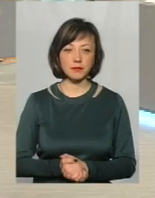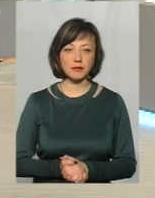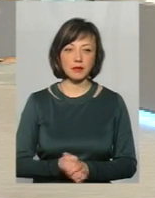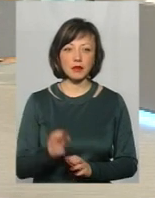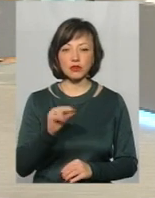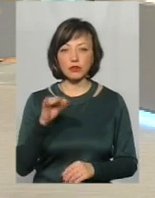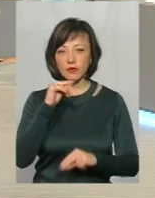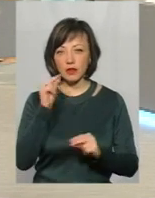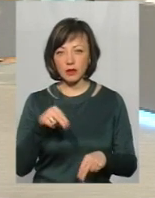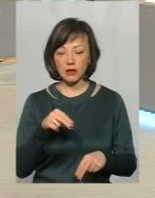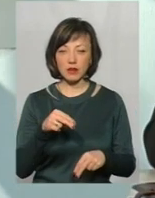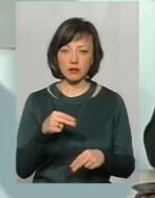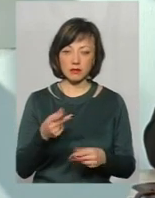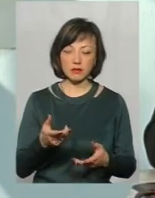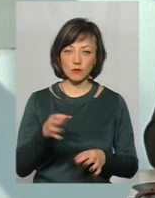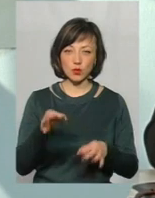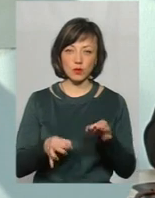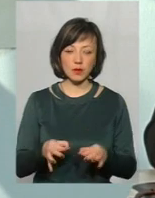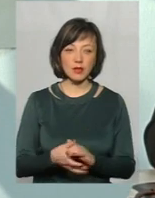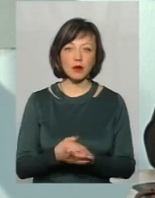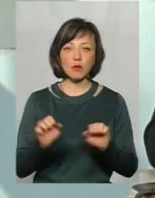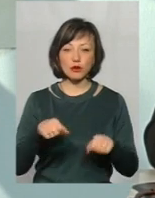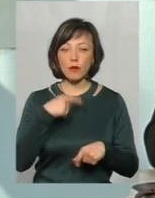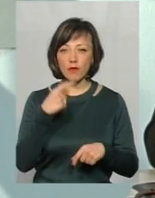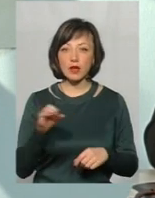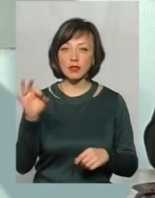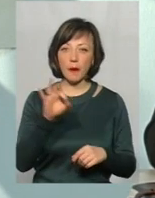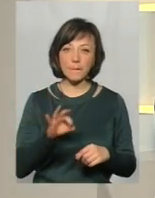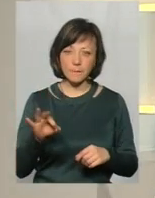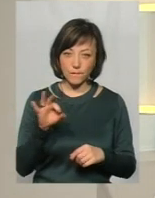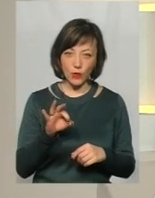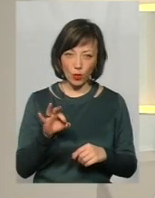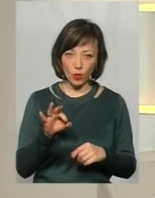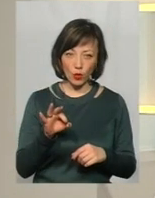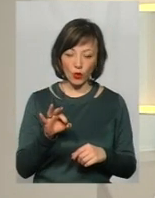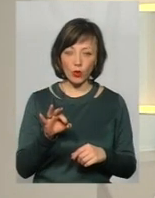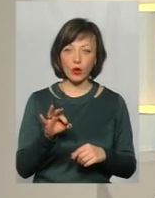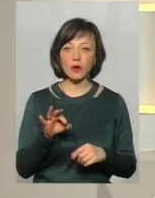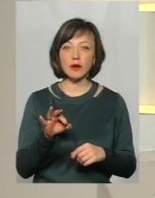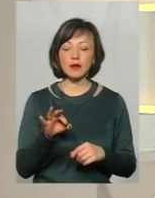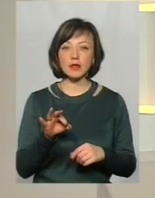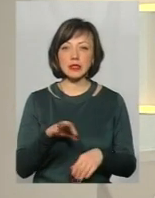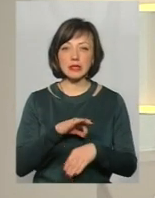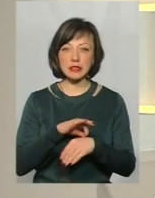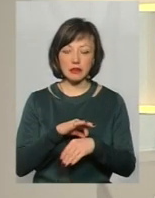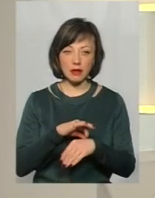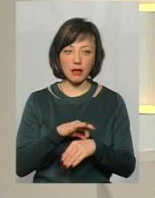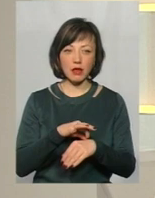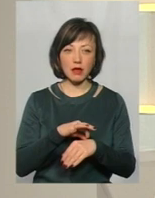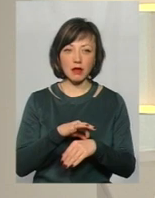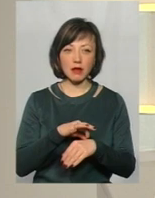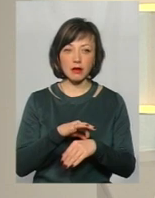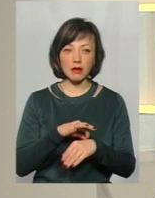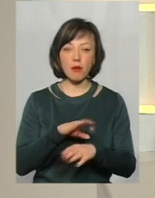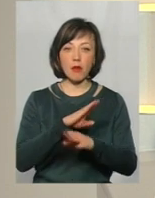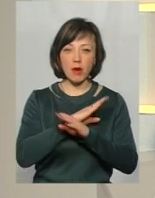винить, не винуватися з цього суду. І це ми можемо говорити і про тіла загиблих, чи